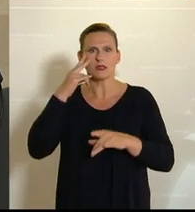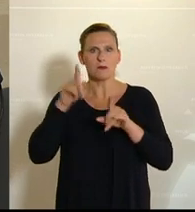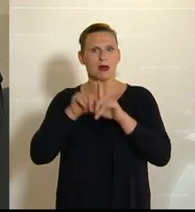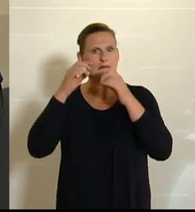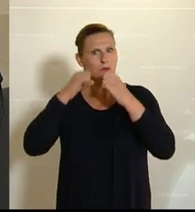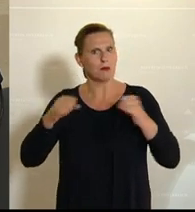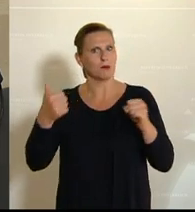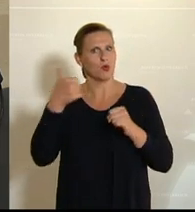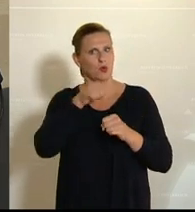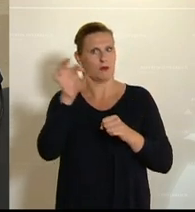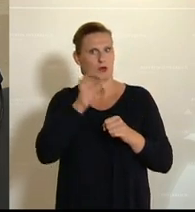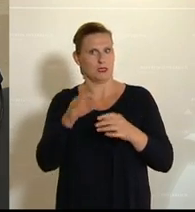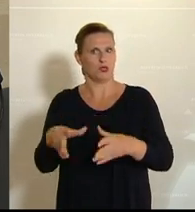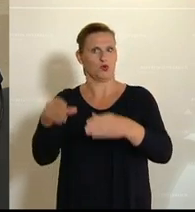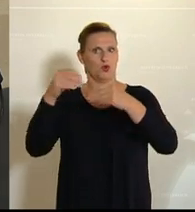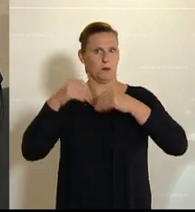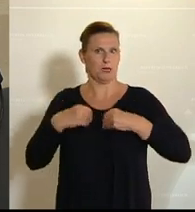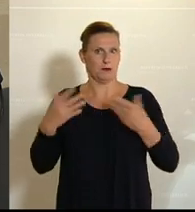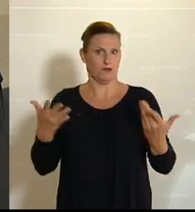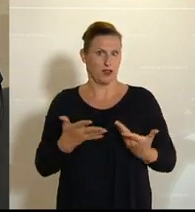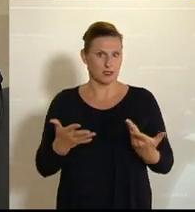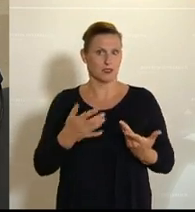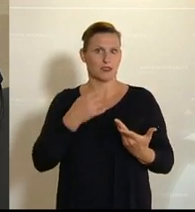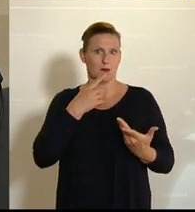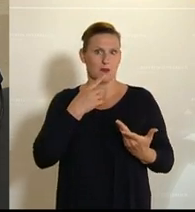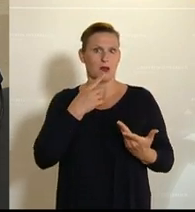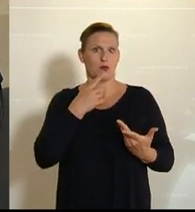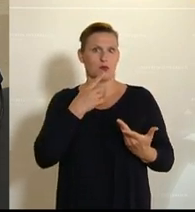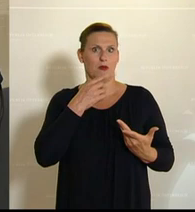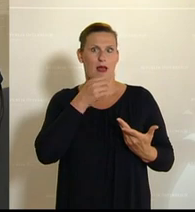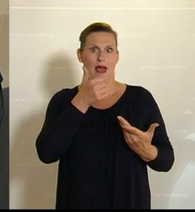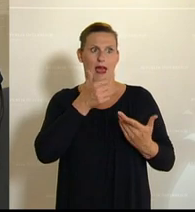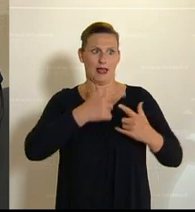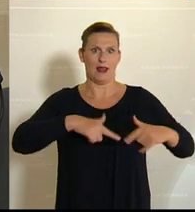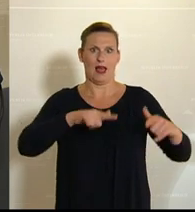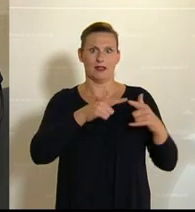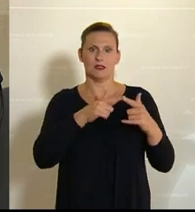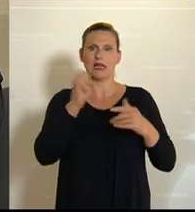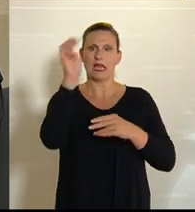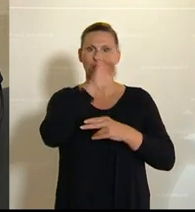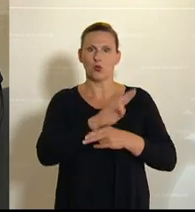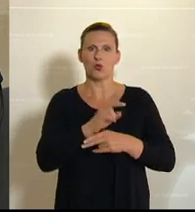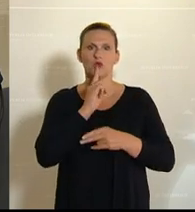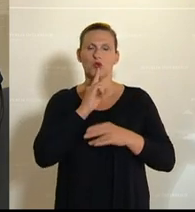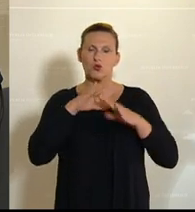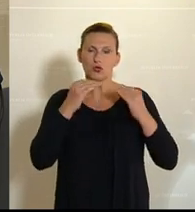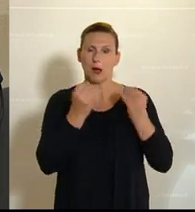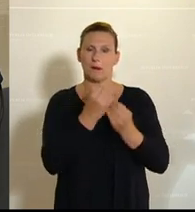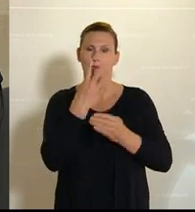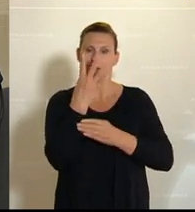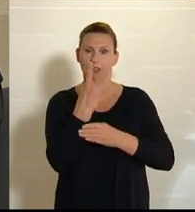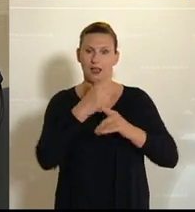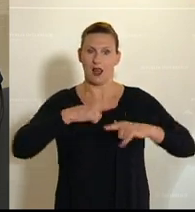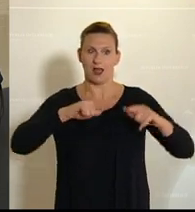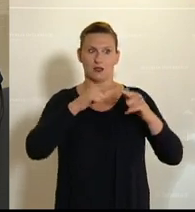100 Prozent garantiert, dann sind wir hier eines von nur vier Ländern in der gesamten Europäischen Union, das dieses